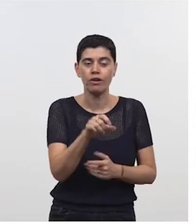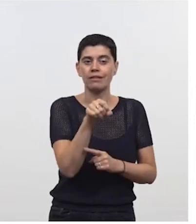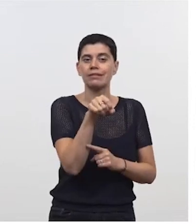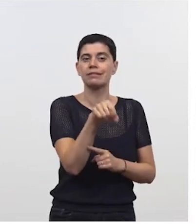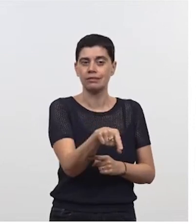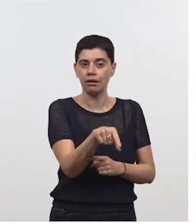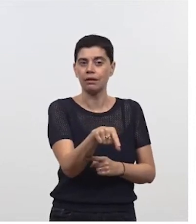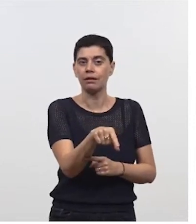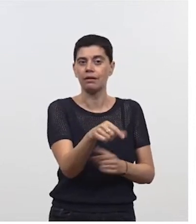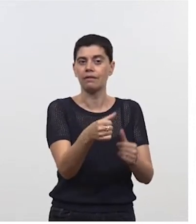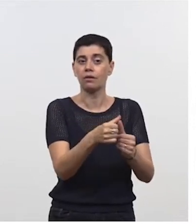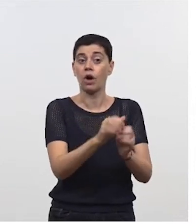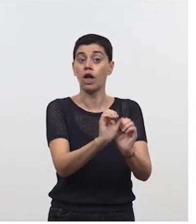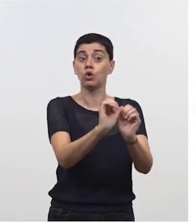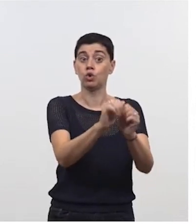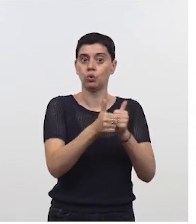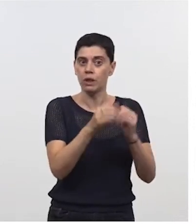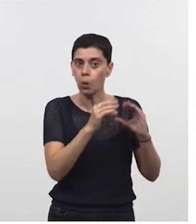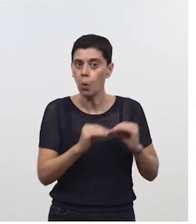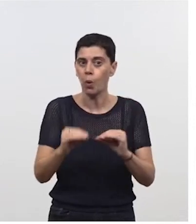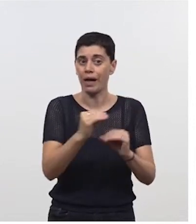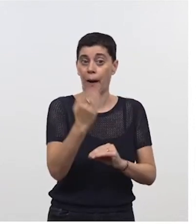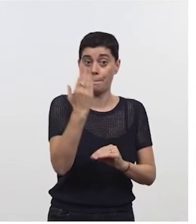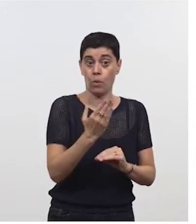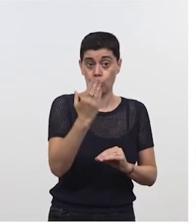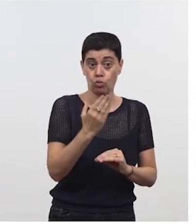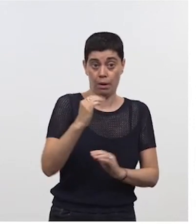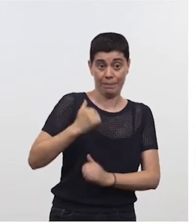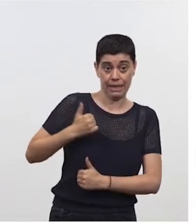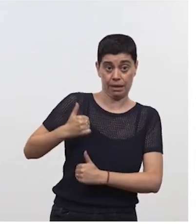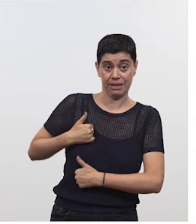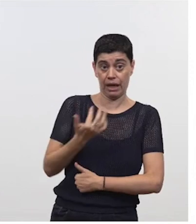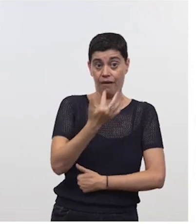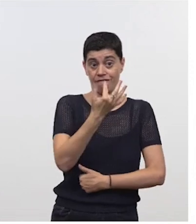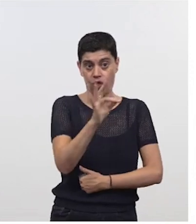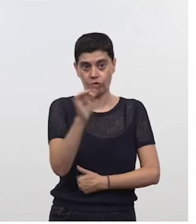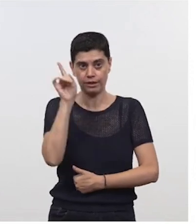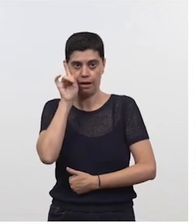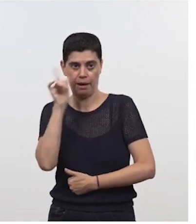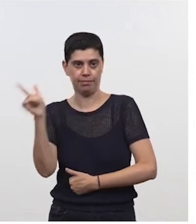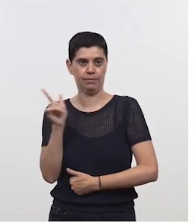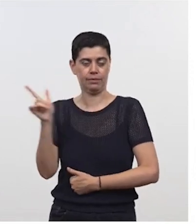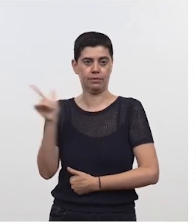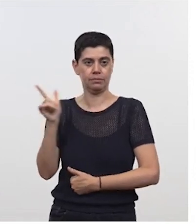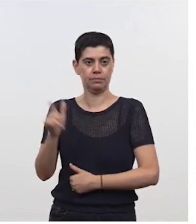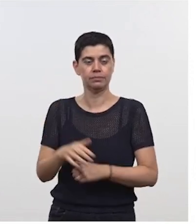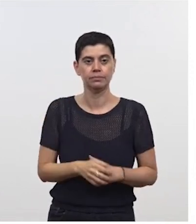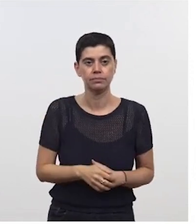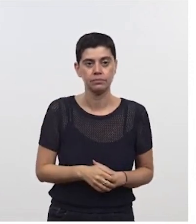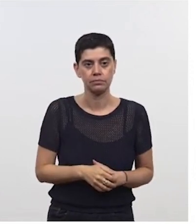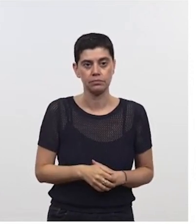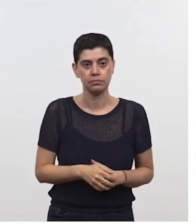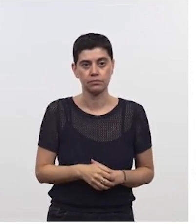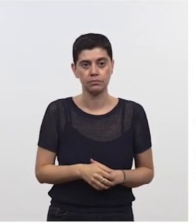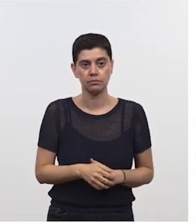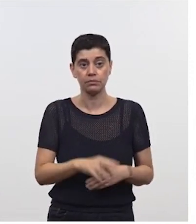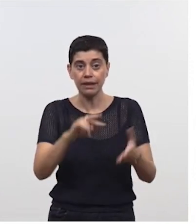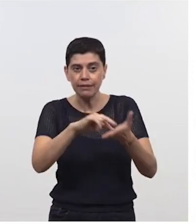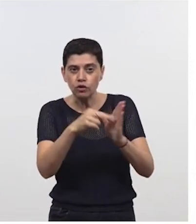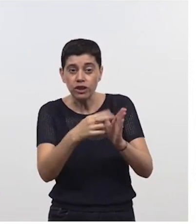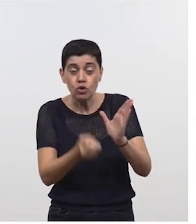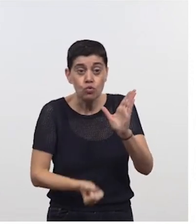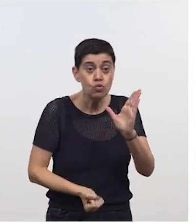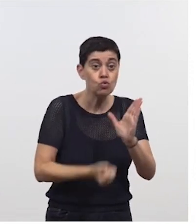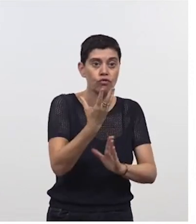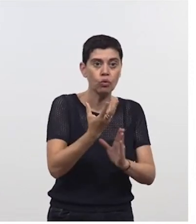s'adosser sur le besoin opérationnel des deux armées de terre. Si c'est la rupture technologique qui crée le besoin opérationnel,